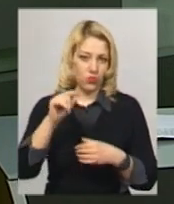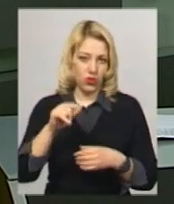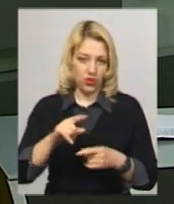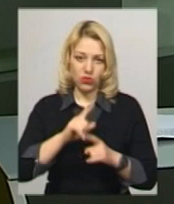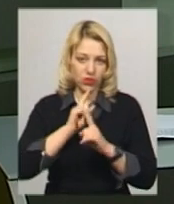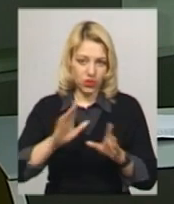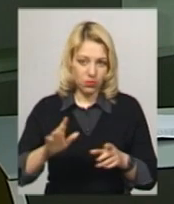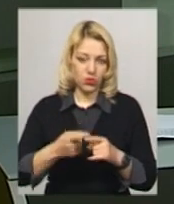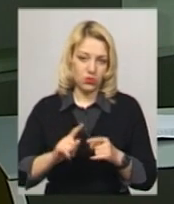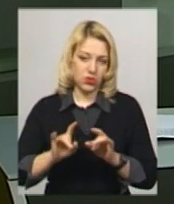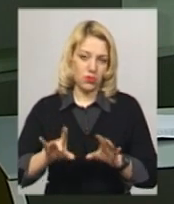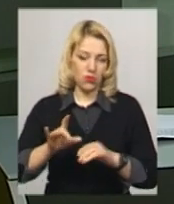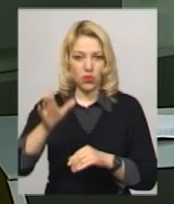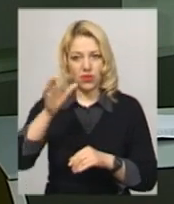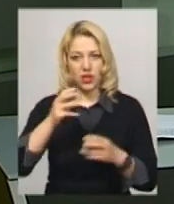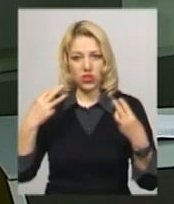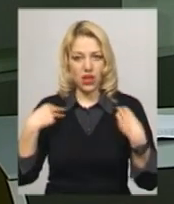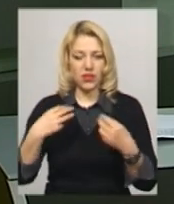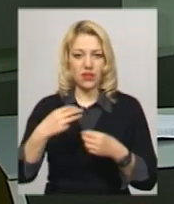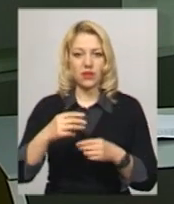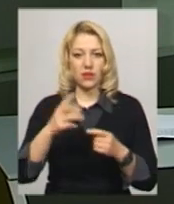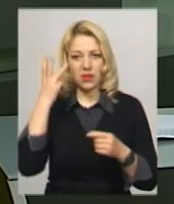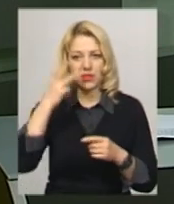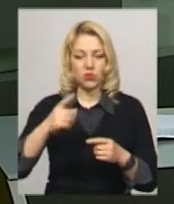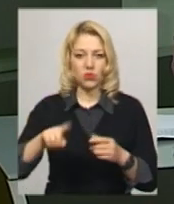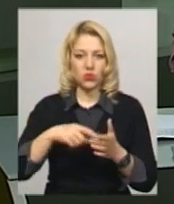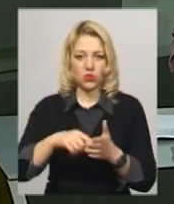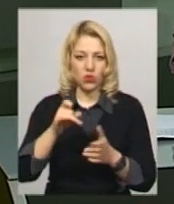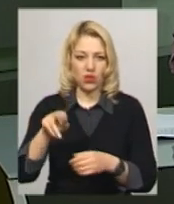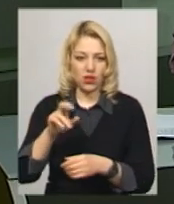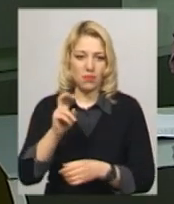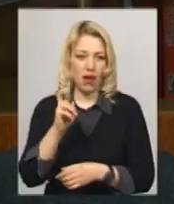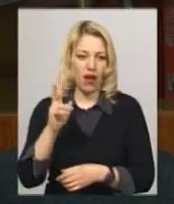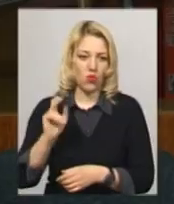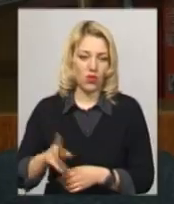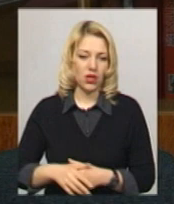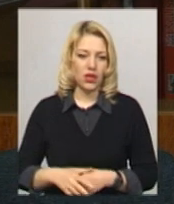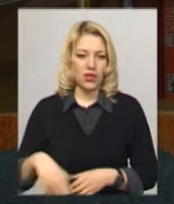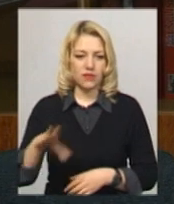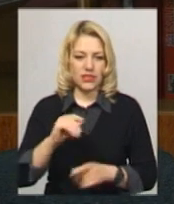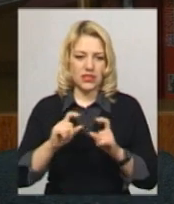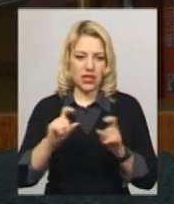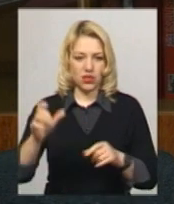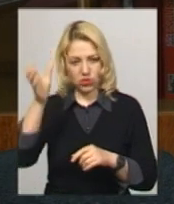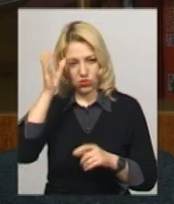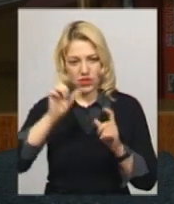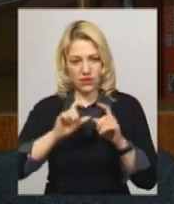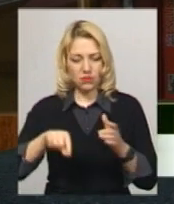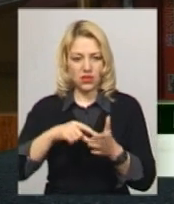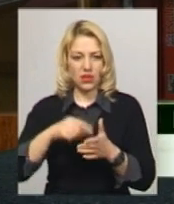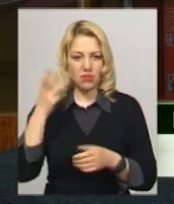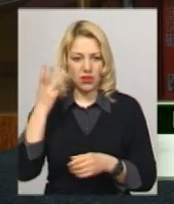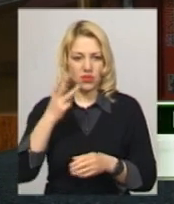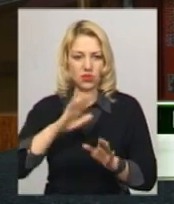начальник відділу освіти та науки Хмельницької міської ради Наталія Бакалюк. Всі заклади освіти міста Хмельницького